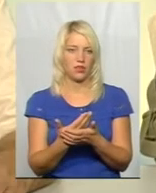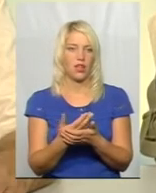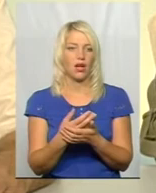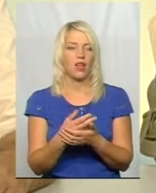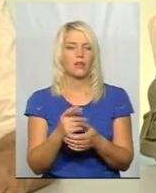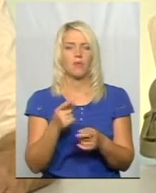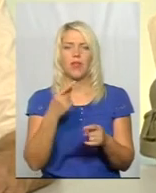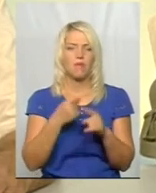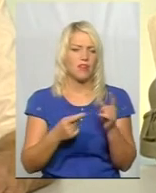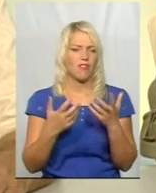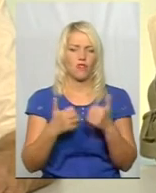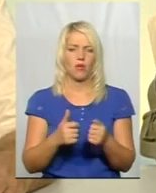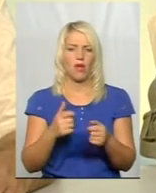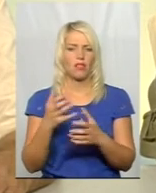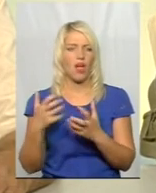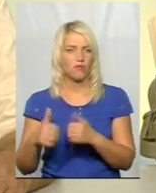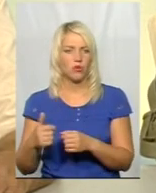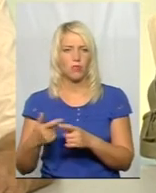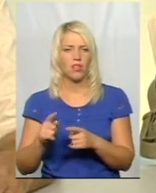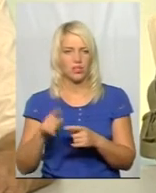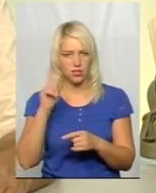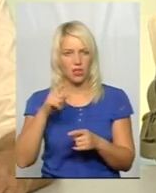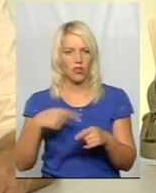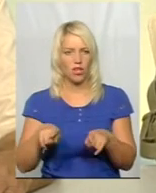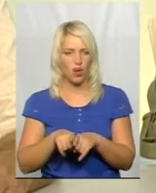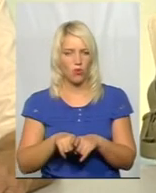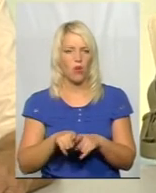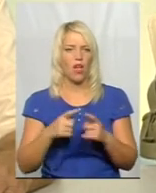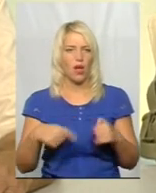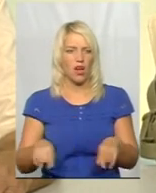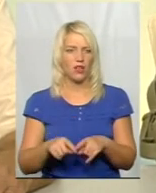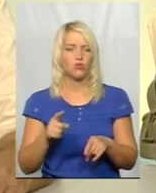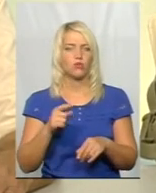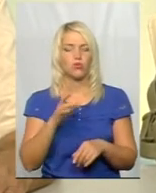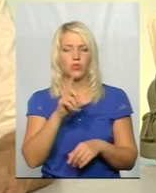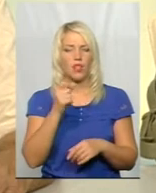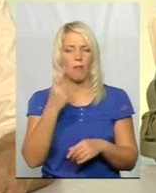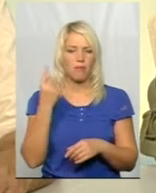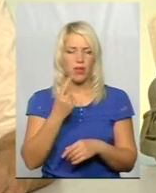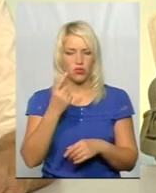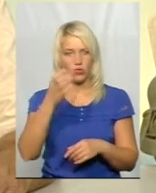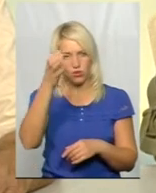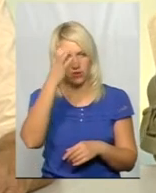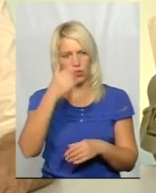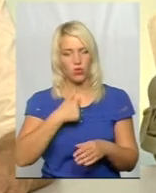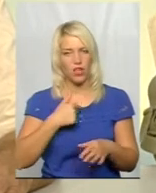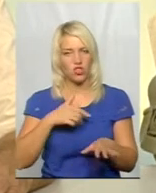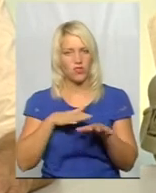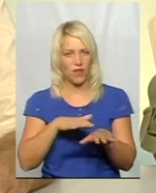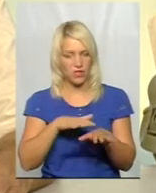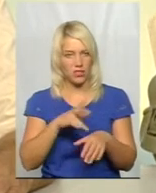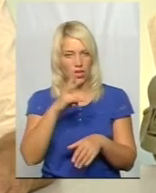напівавтомати, автомати, просто знаю трошки цю галузь, бо сама за першою освітою швейник. Але